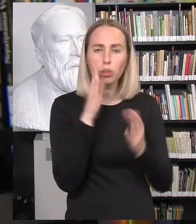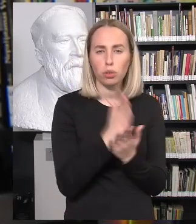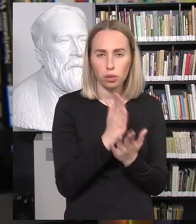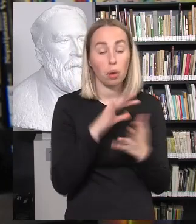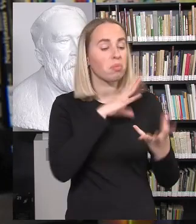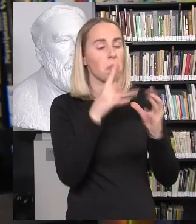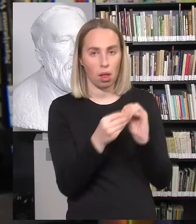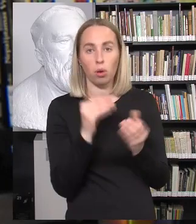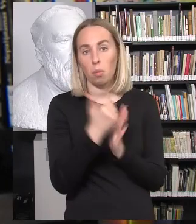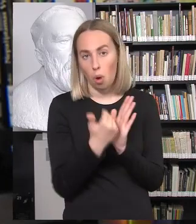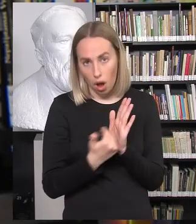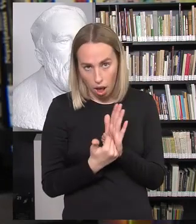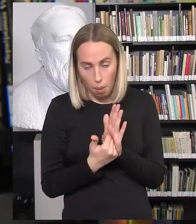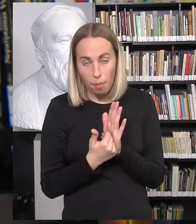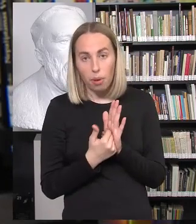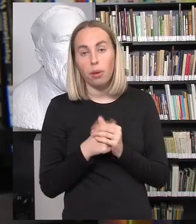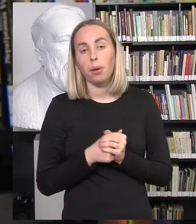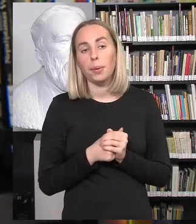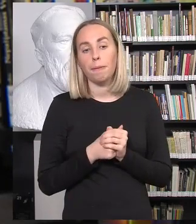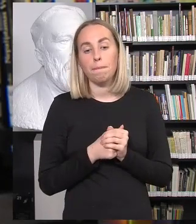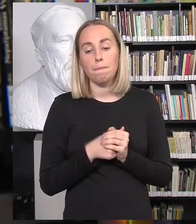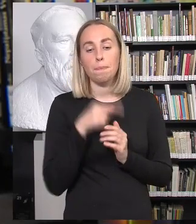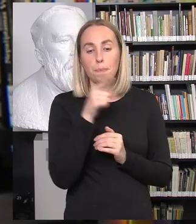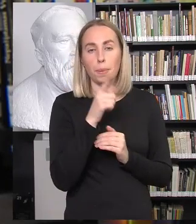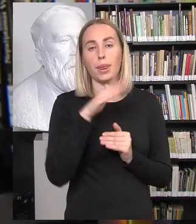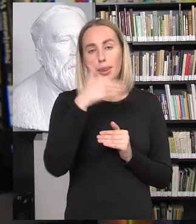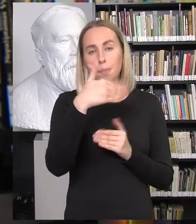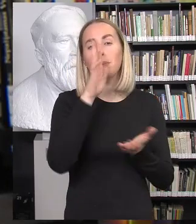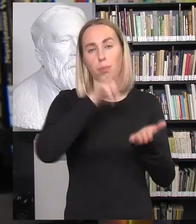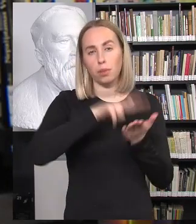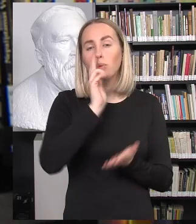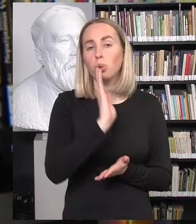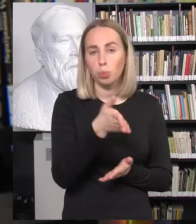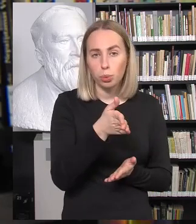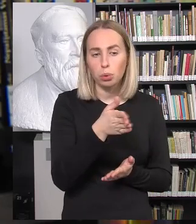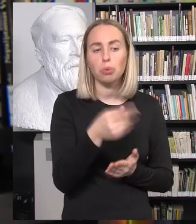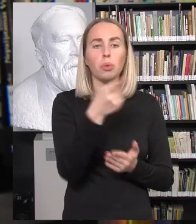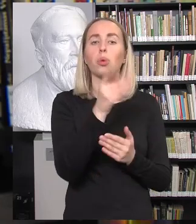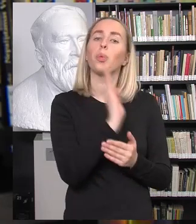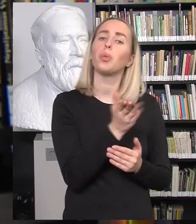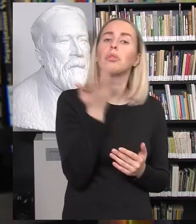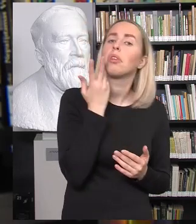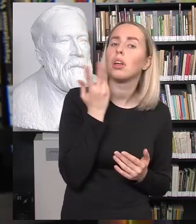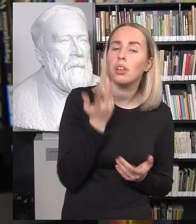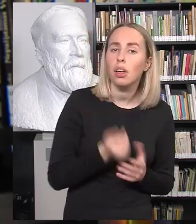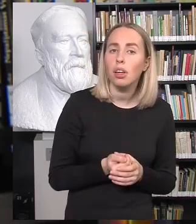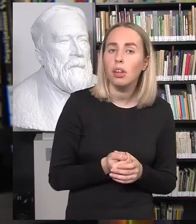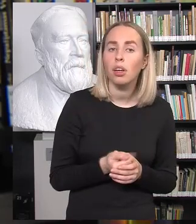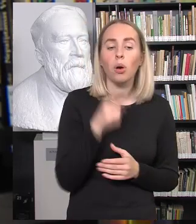programos. Vadinasi, kažkada jos bus priimtos, tai vat kada galima to atikėtis, o jos priėmus,